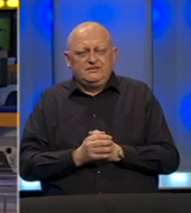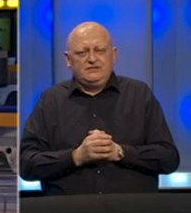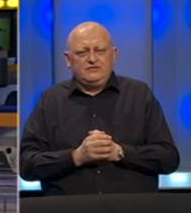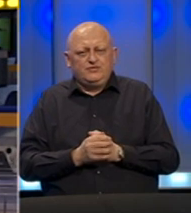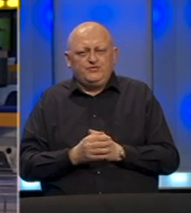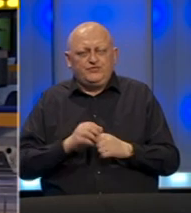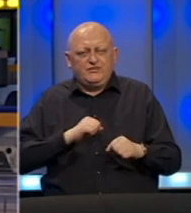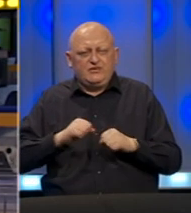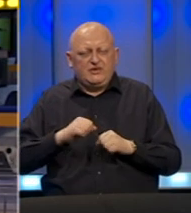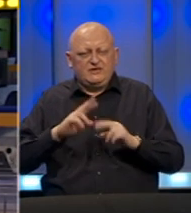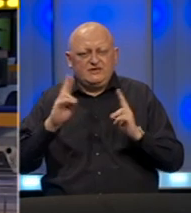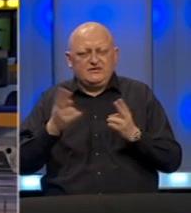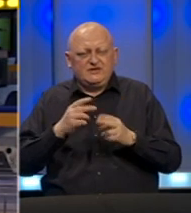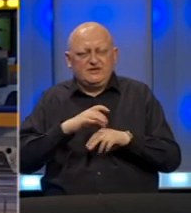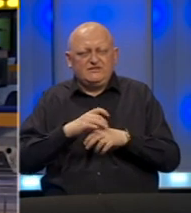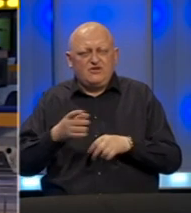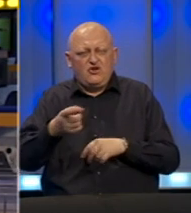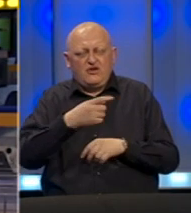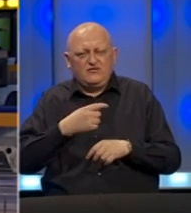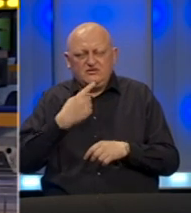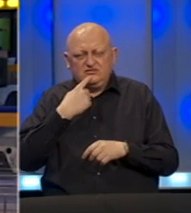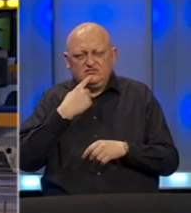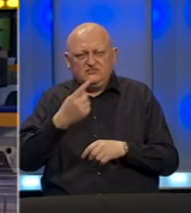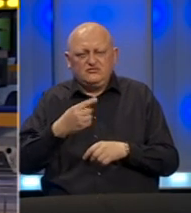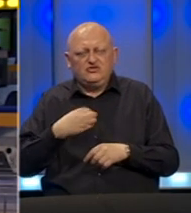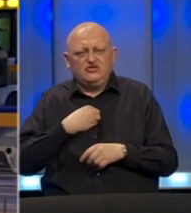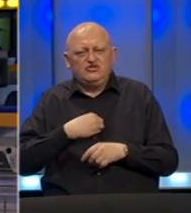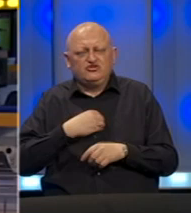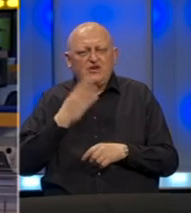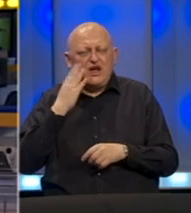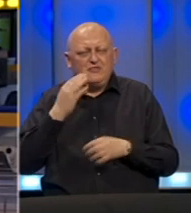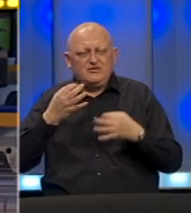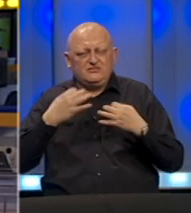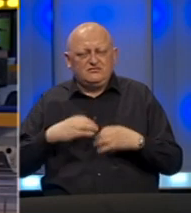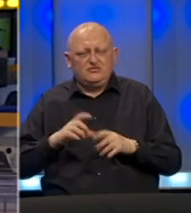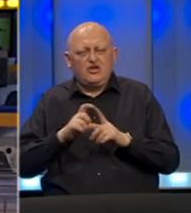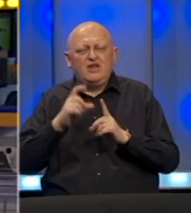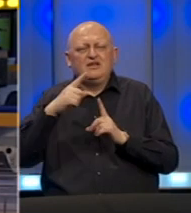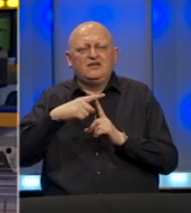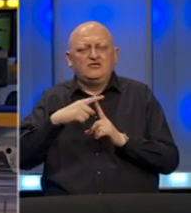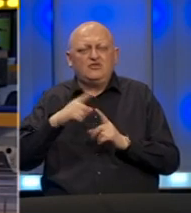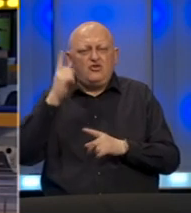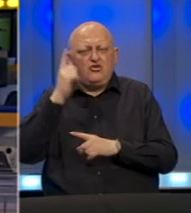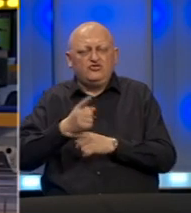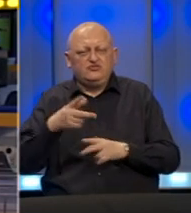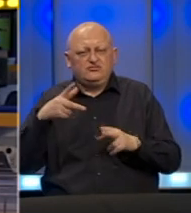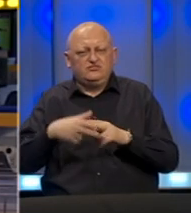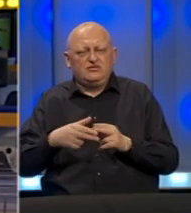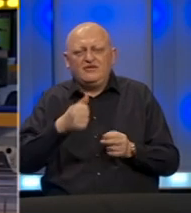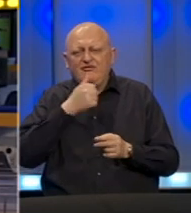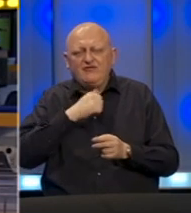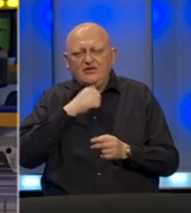Generalni direktor Svjetske zdravstvene organizacije izjavio je da mu je žao što je američki predsjednik Donald Trump podlučio obustaviti